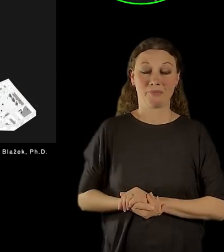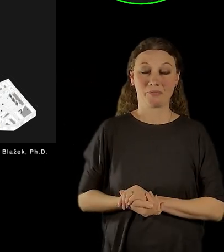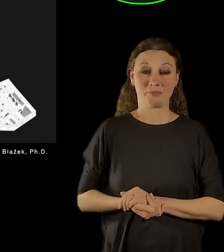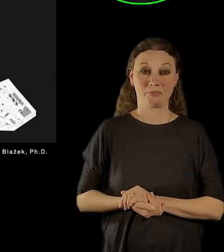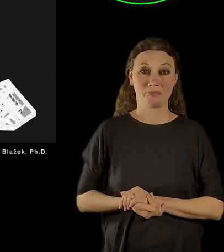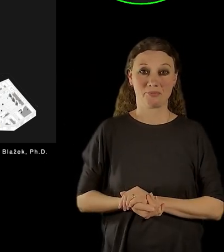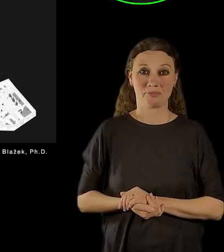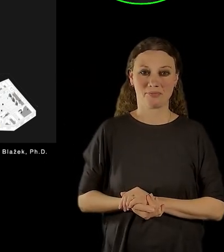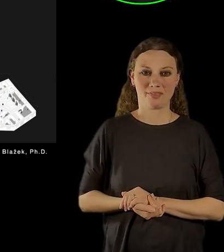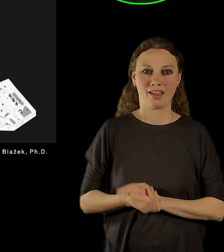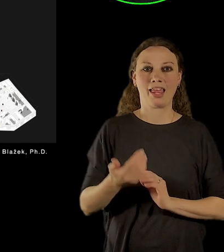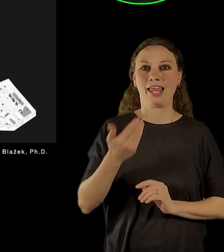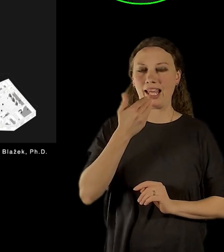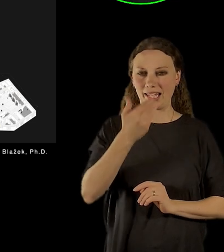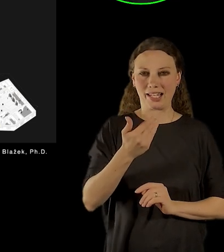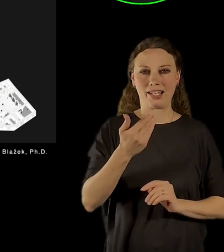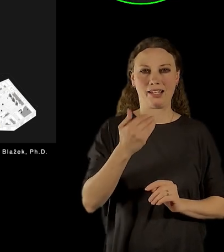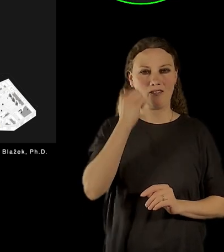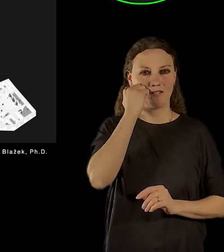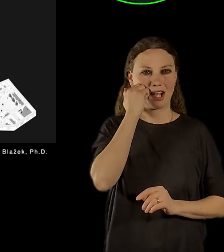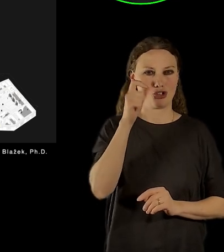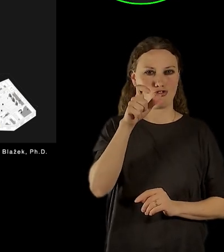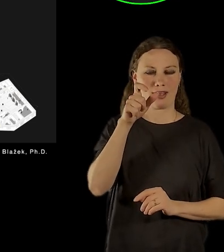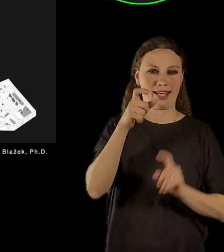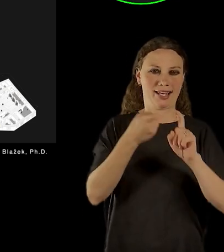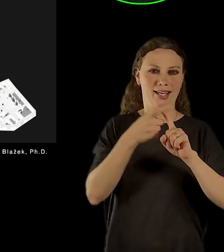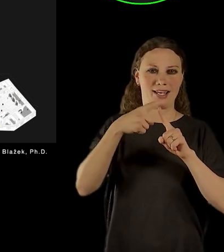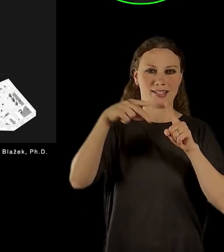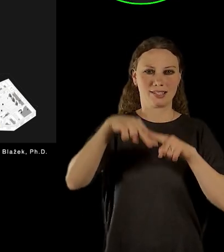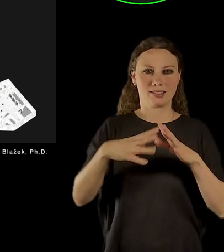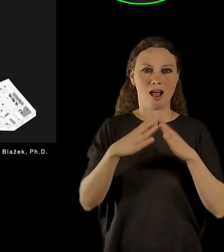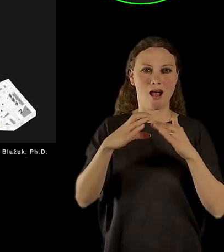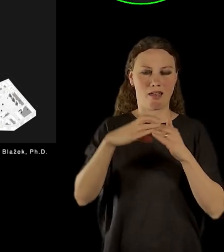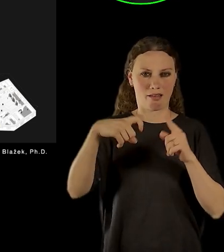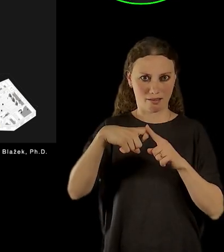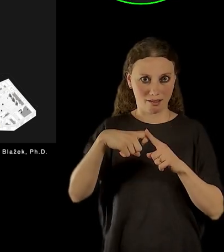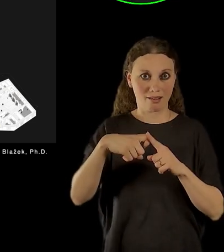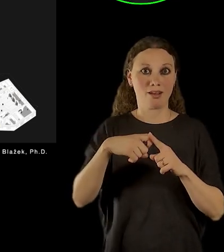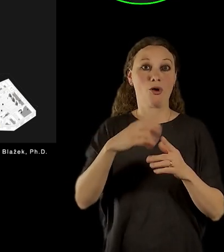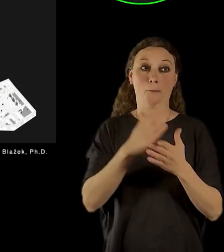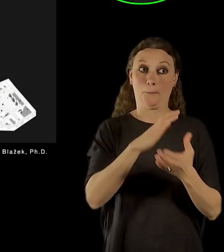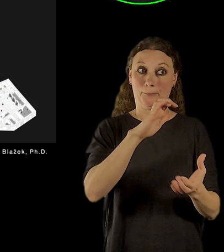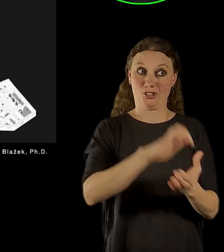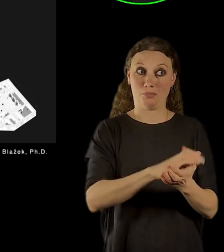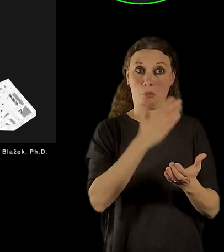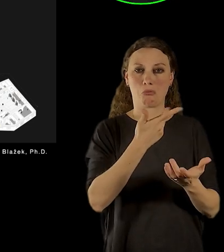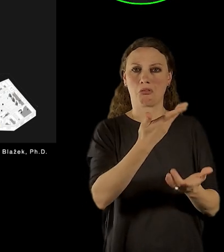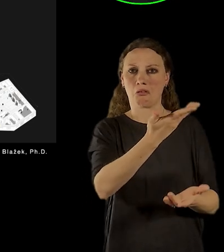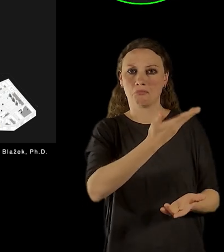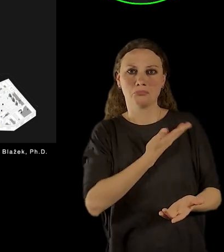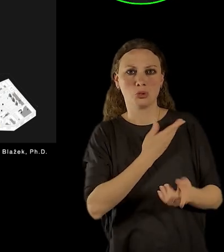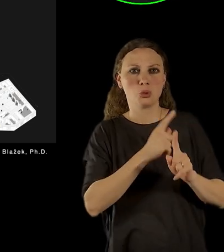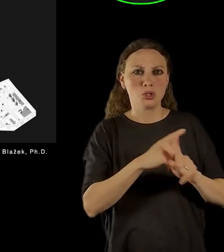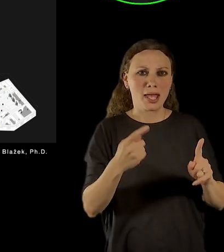díky Františku Stárkovi, který je ve správný radě muzea, tak máme příslíbené celou řadu různých